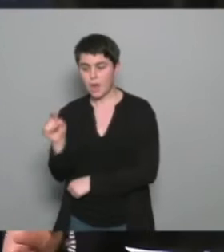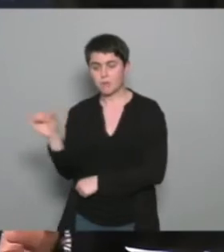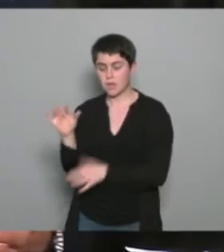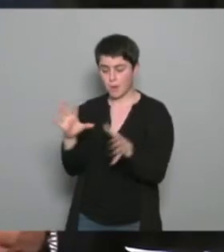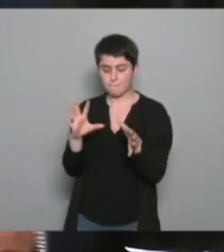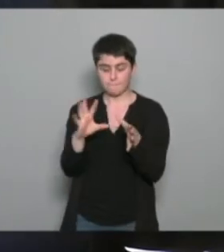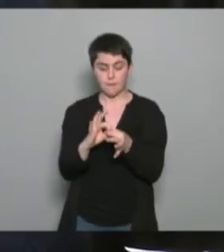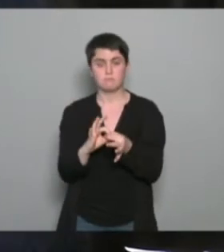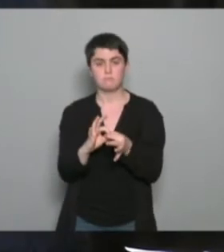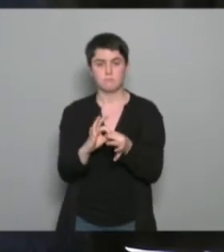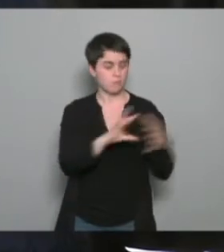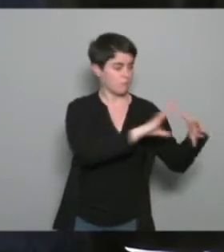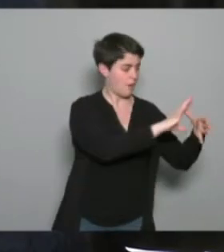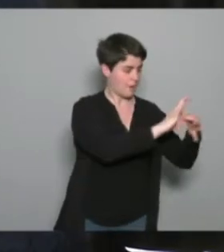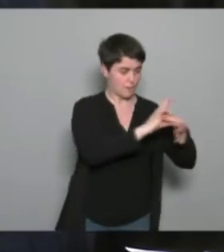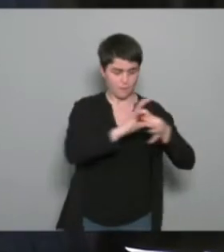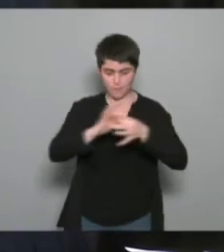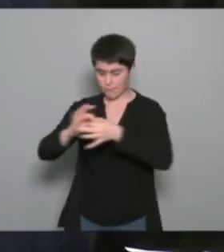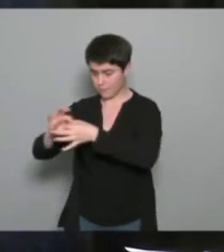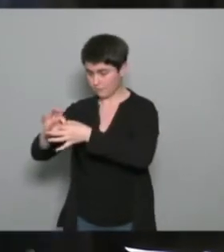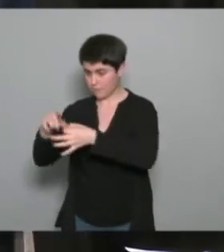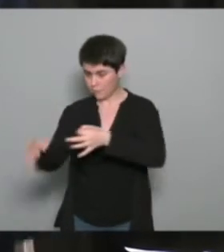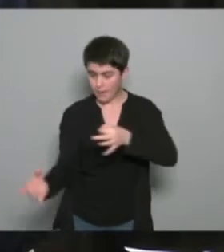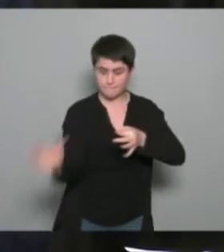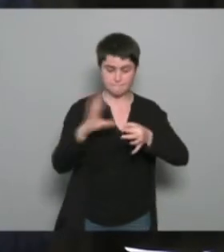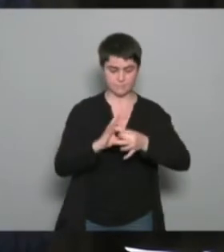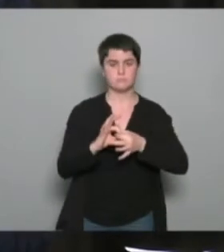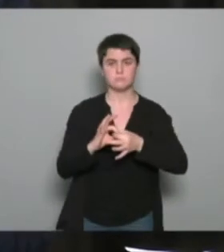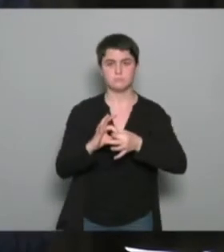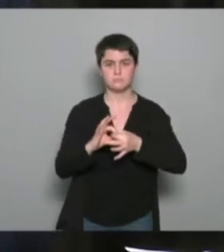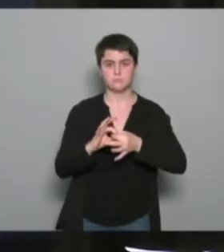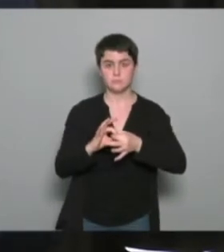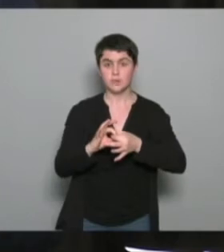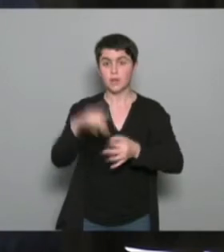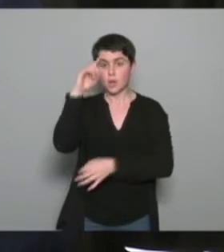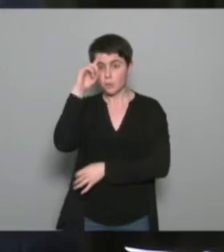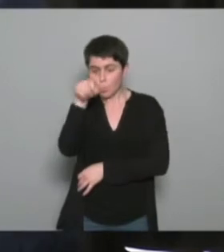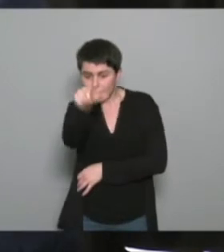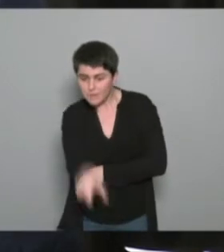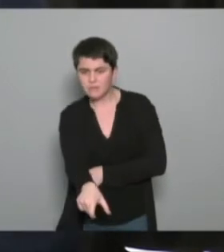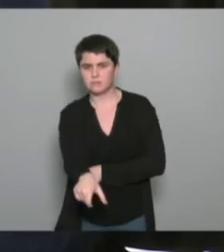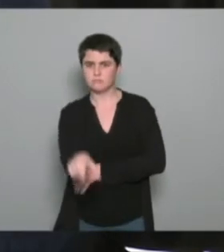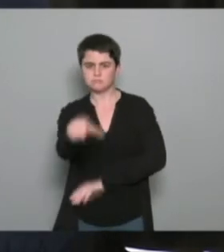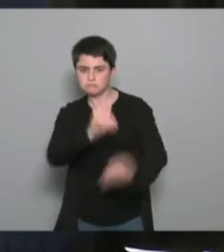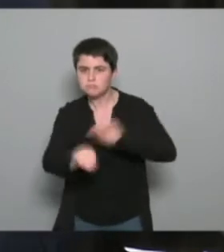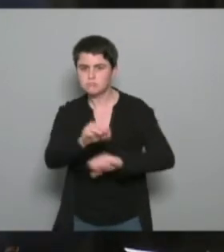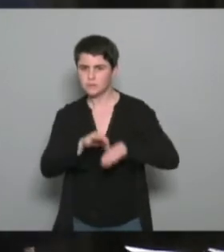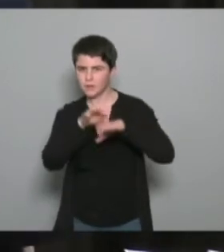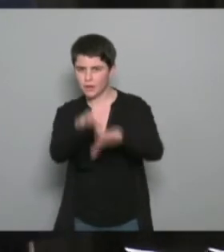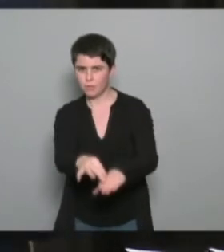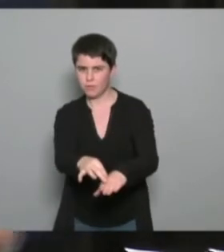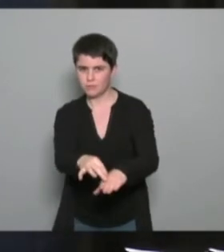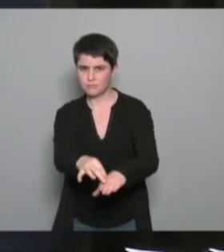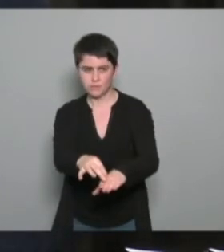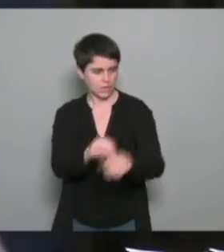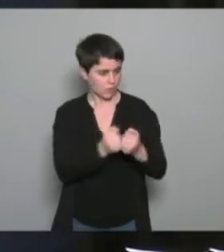immense chaîne de personnes qui agissent pour elles d'ailleurs c'est-à-dire c'est comment agir ensemble pour ces personnes-là et en fait